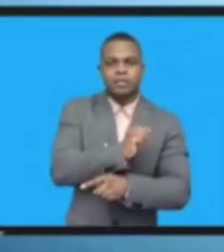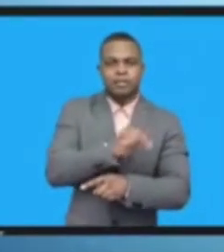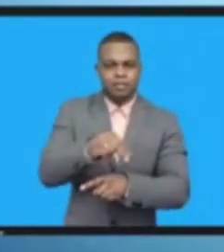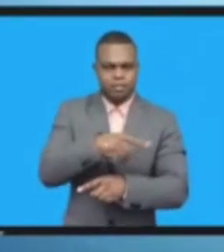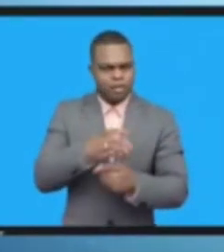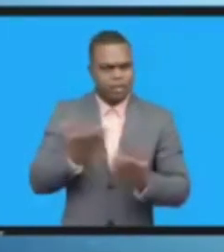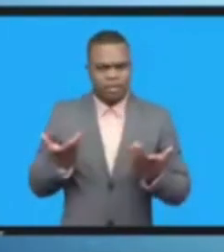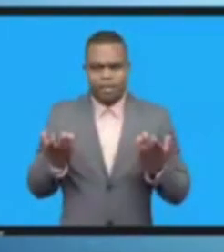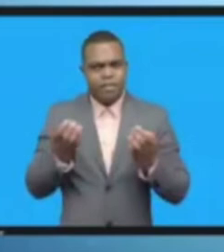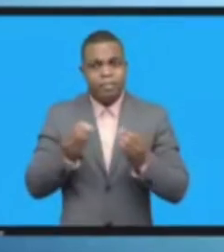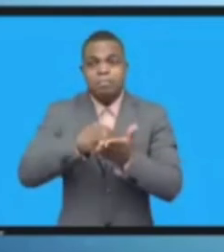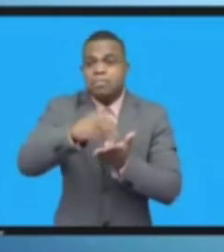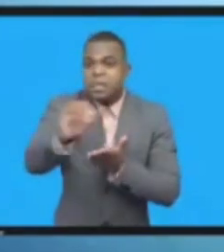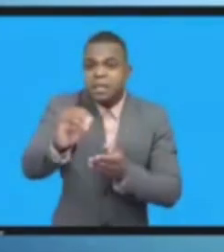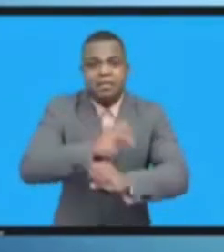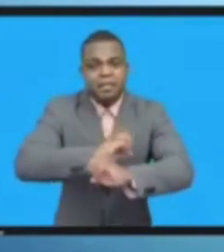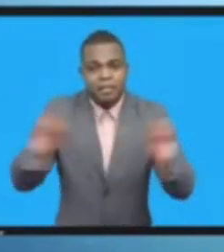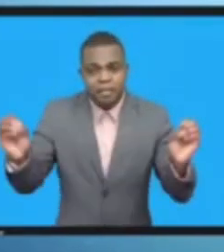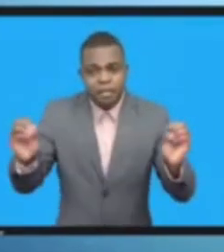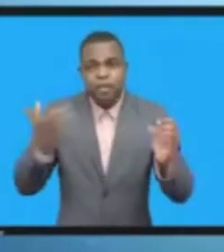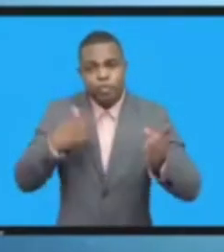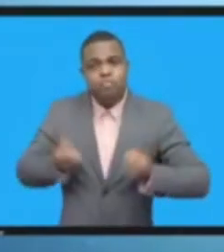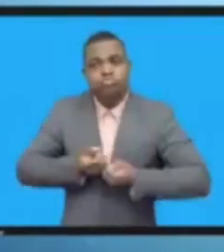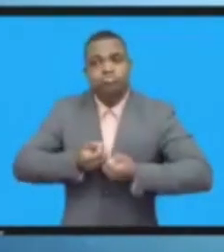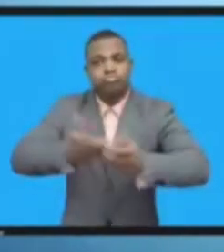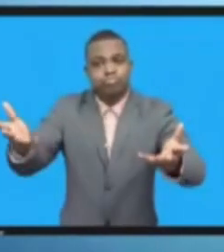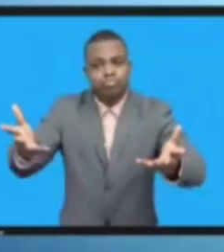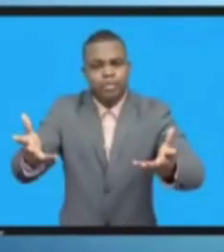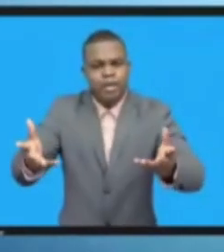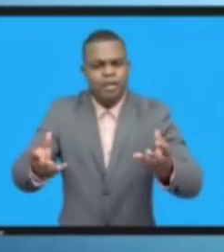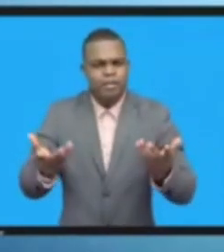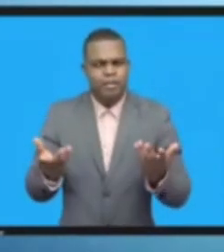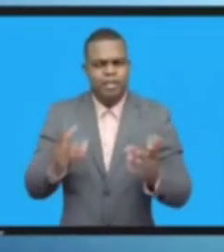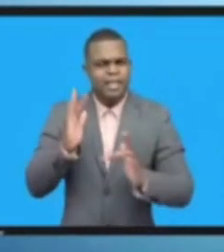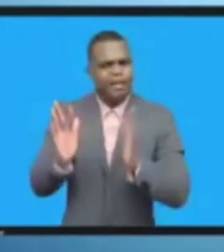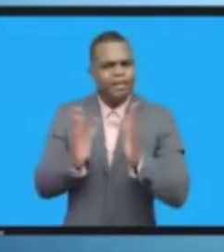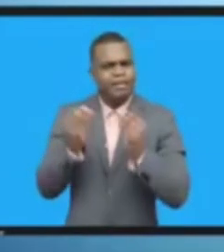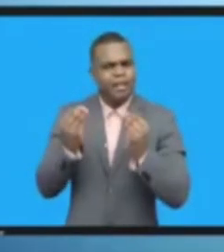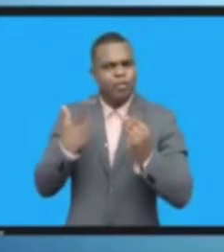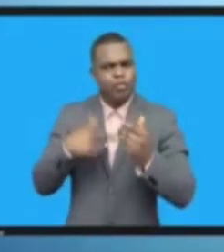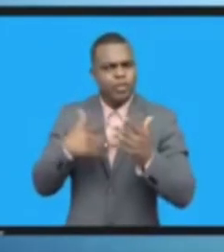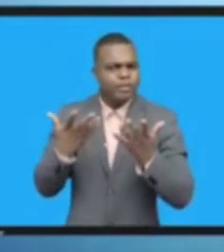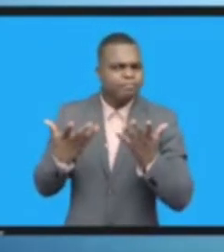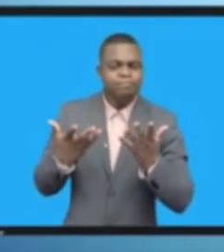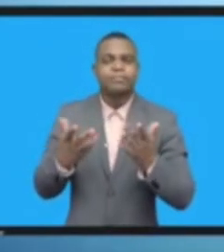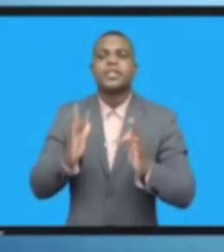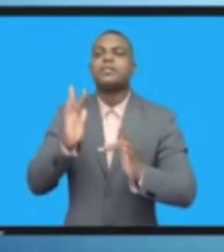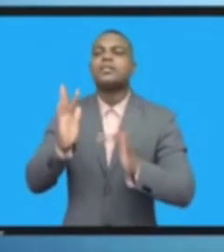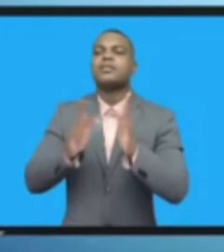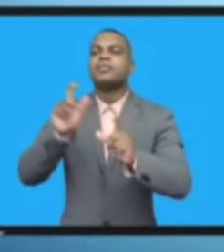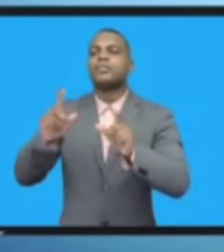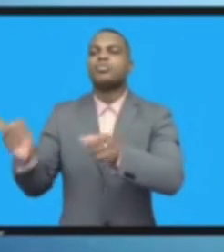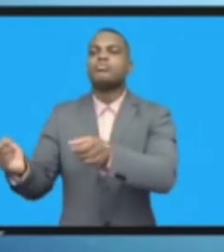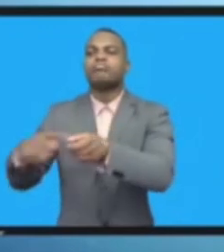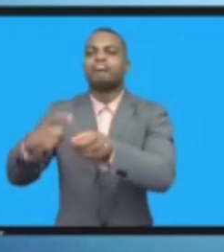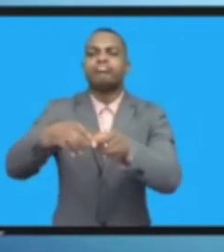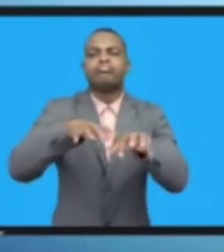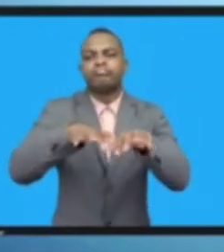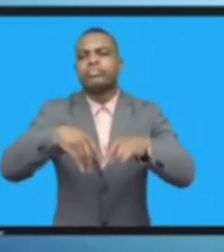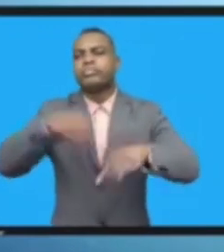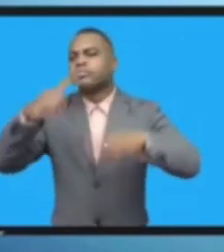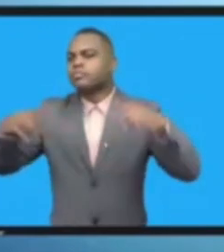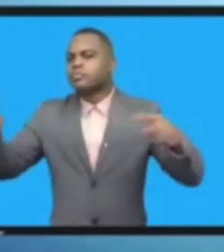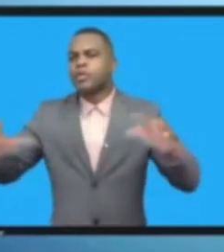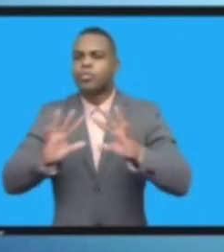إذن ولكن سوف أكتفي بوصف الإنترنت بأنها جماعة فنية لتبسيط